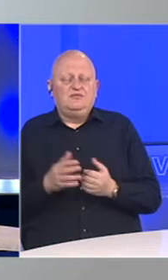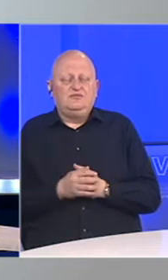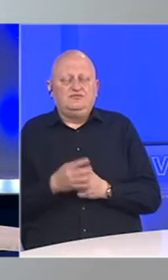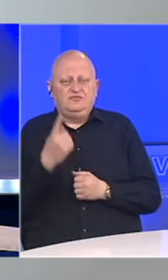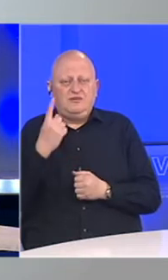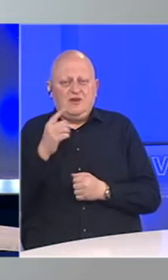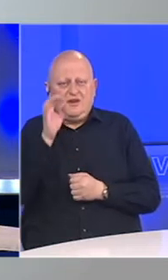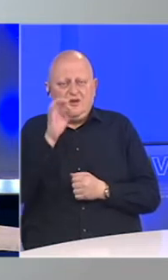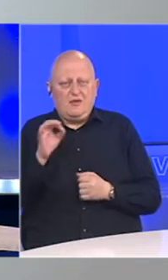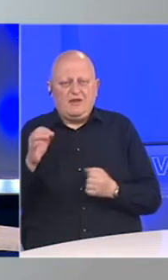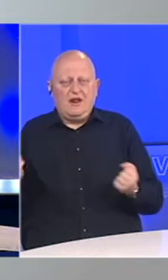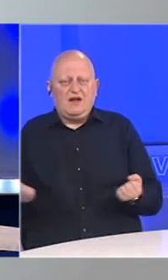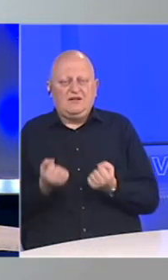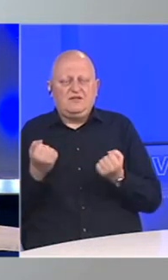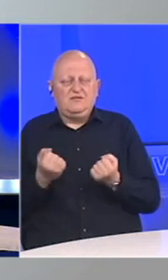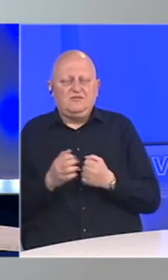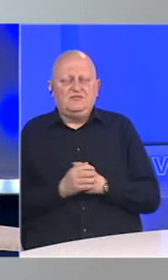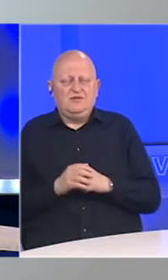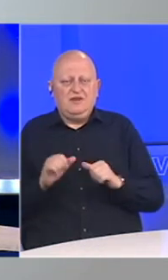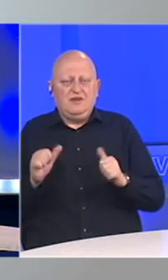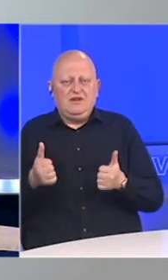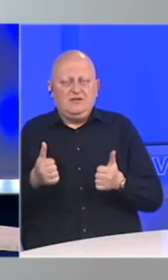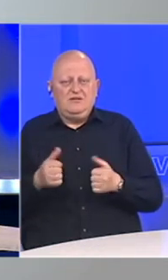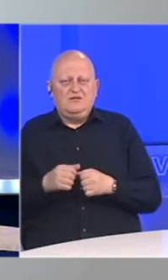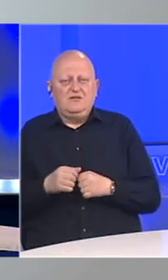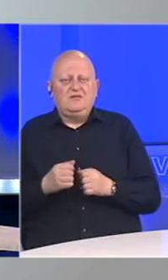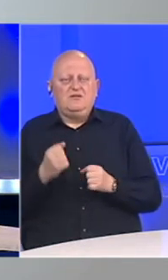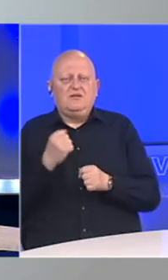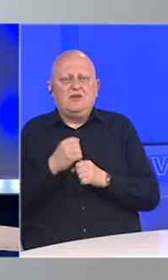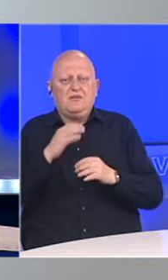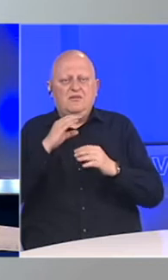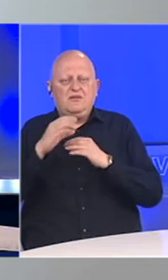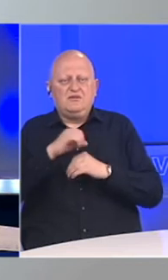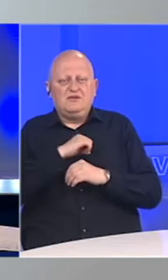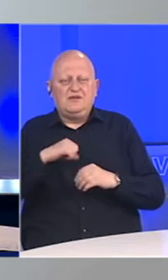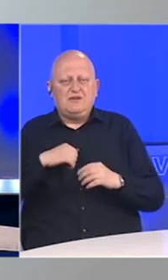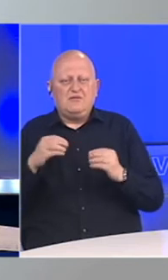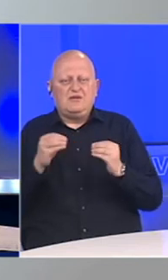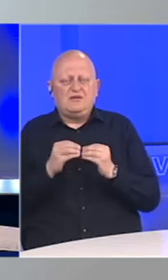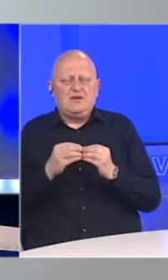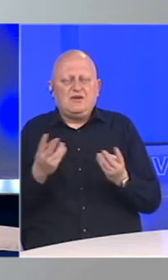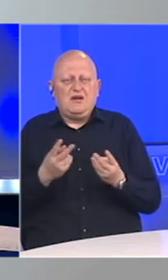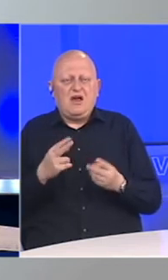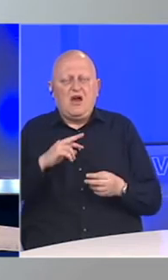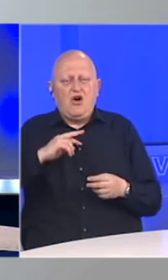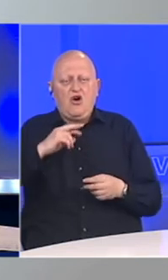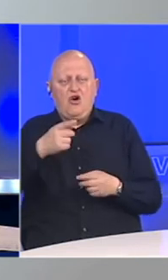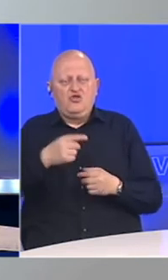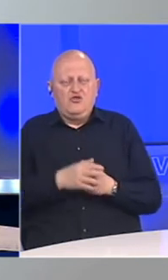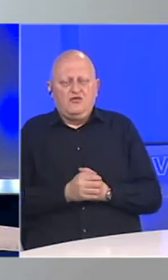jedna od planiranih aktivnosti jeste i uspostavljanje dijaloga sa samom zajednicom kao odgovor.